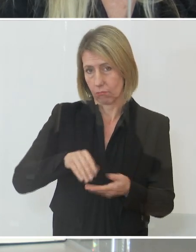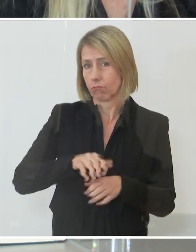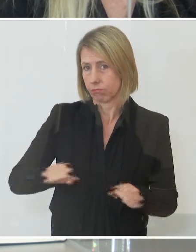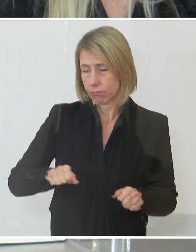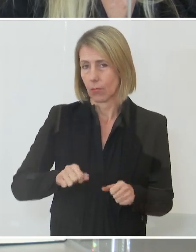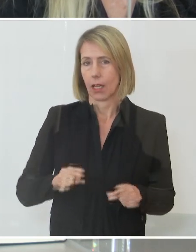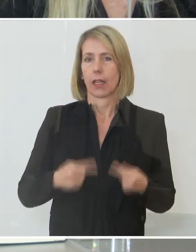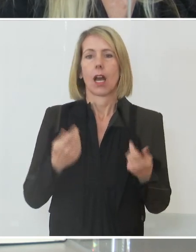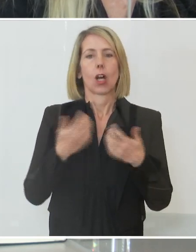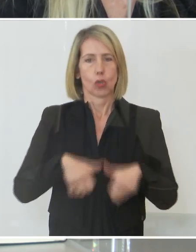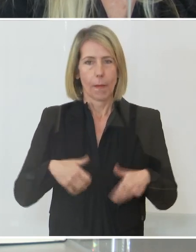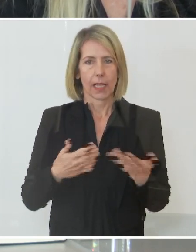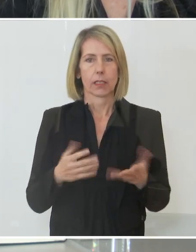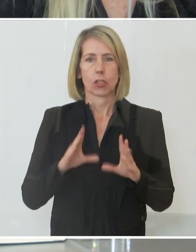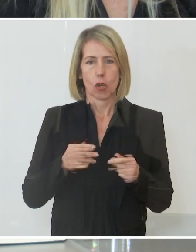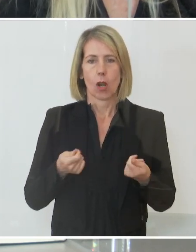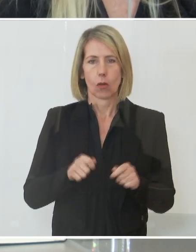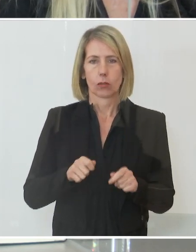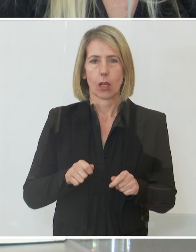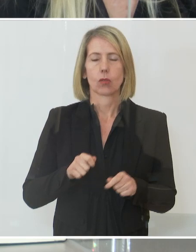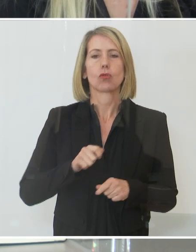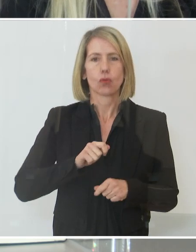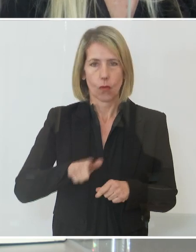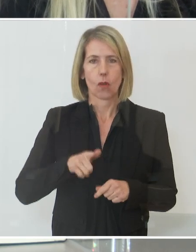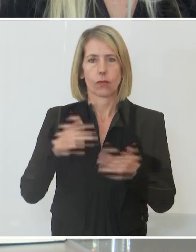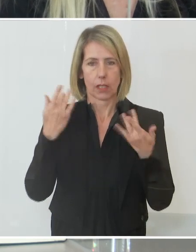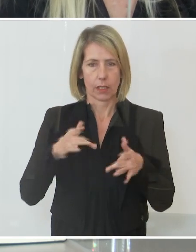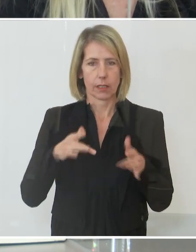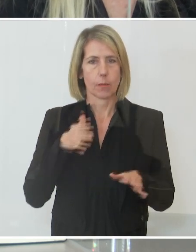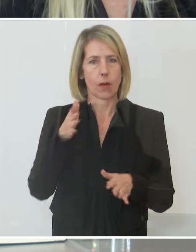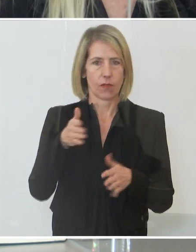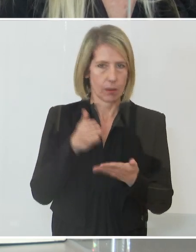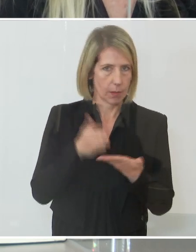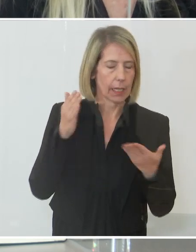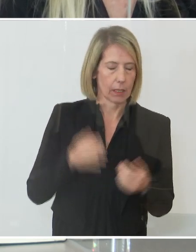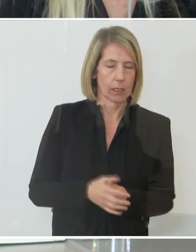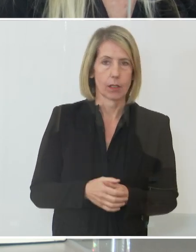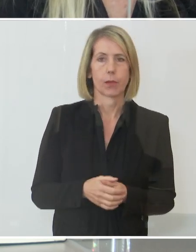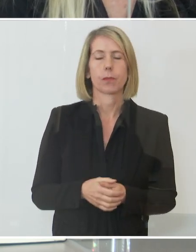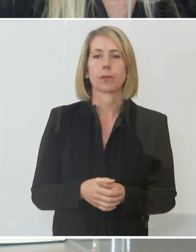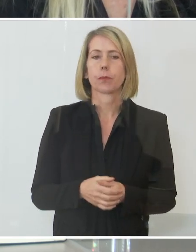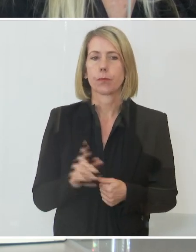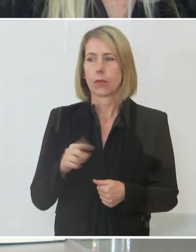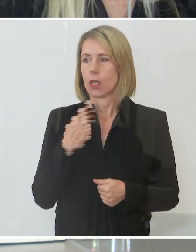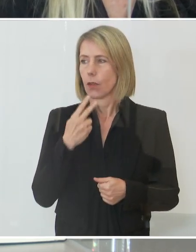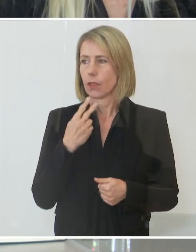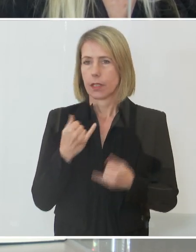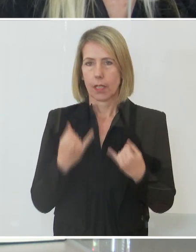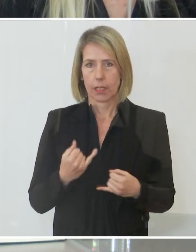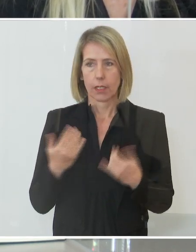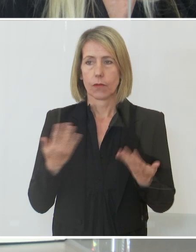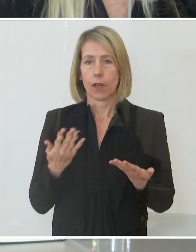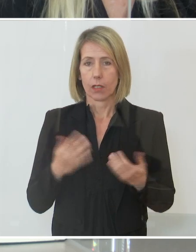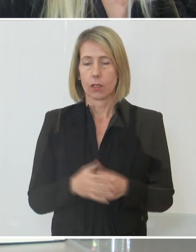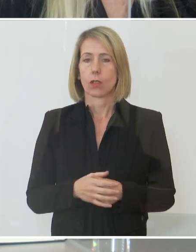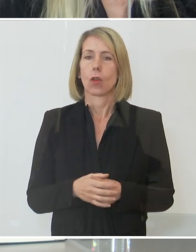isch der Lockdown am 12. Dezember beendet sein wird. Und wir sehen ja eben, dass es